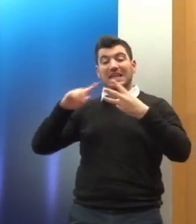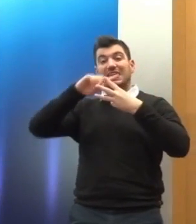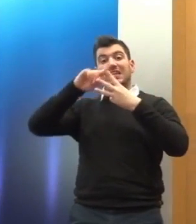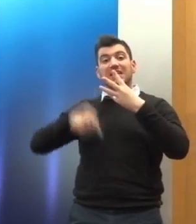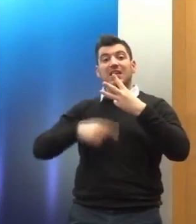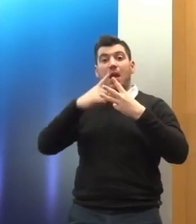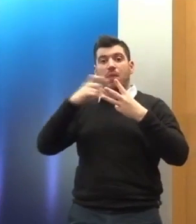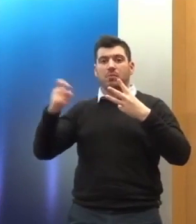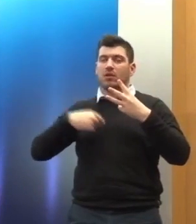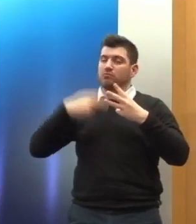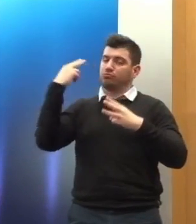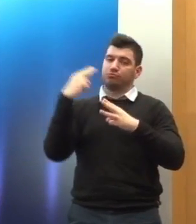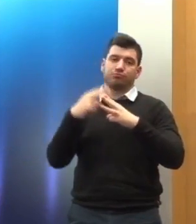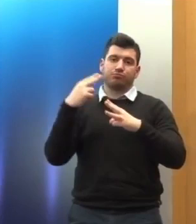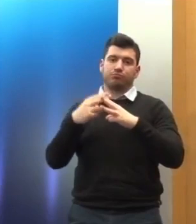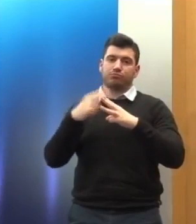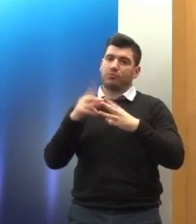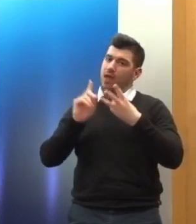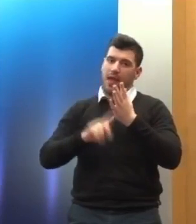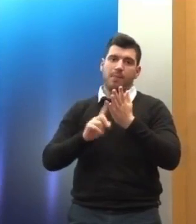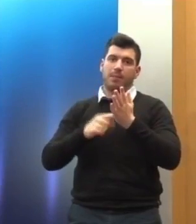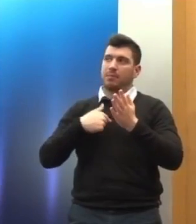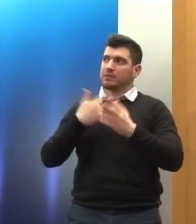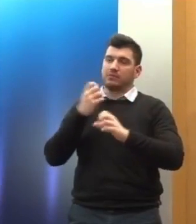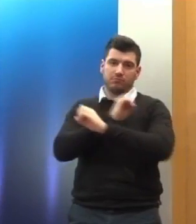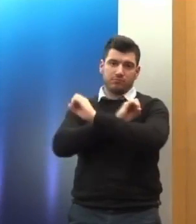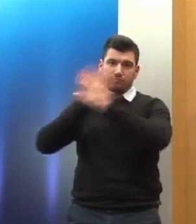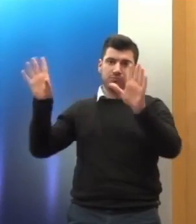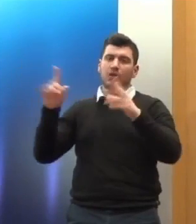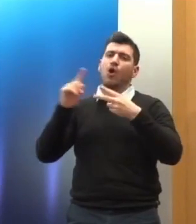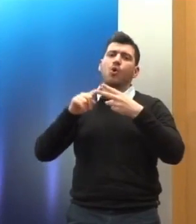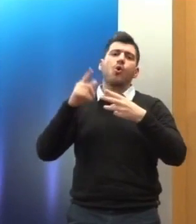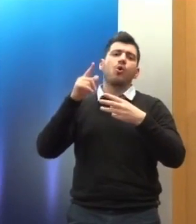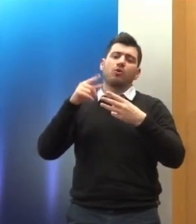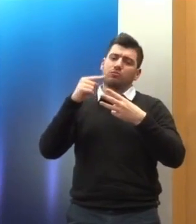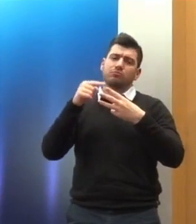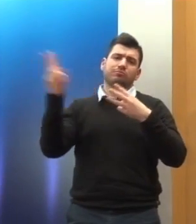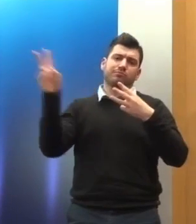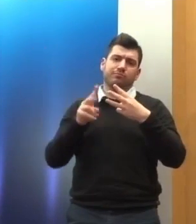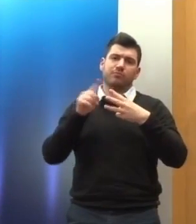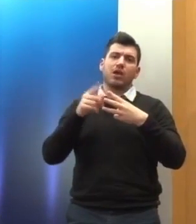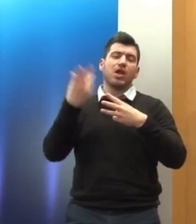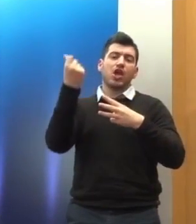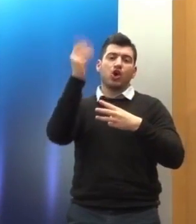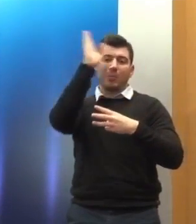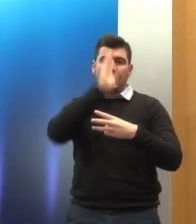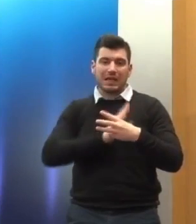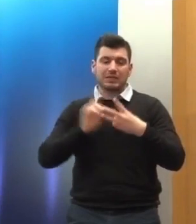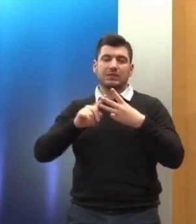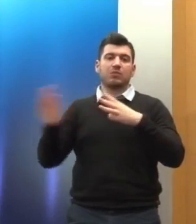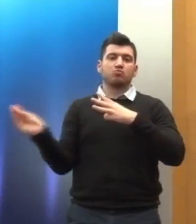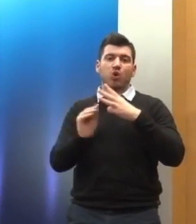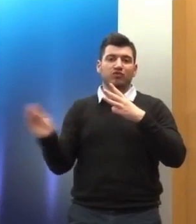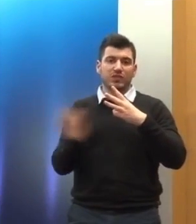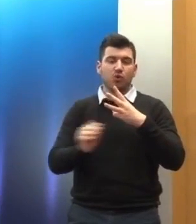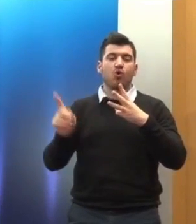παράγοντες που καθόρισαν το πεδίο αυτό και τους αναφέρω μόνο ονομαστικά που ήταν η οικονομική κρίση, ήταν το προσφυγικό